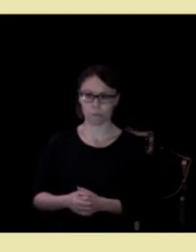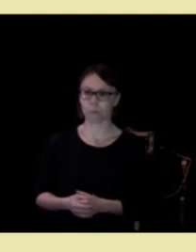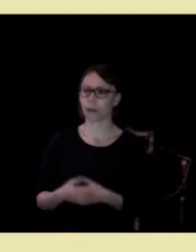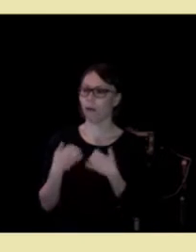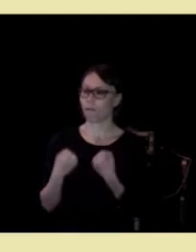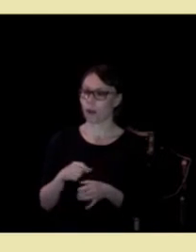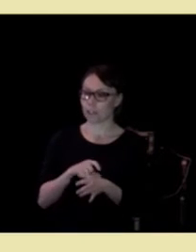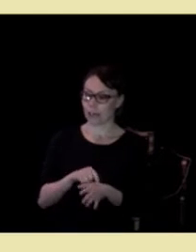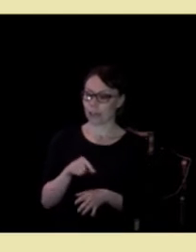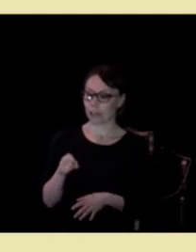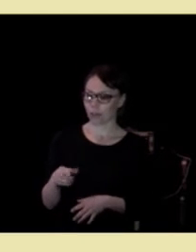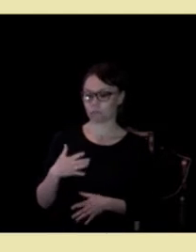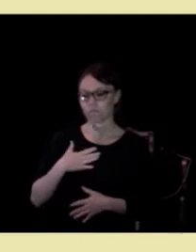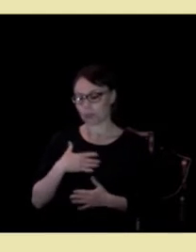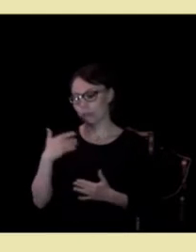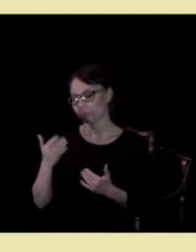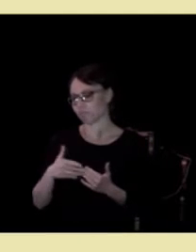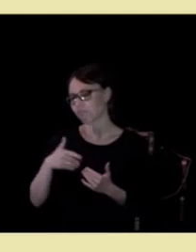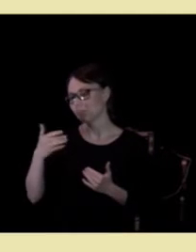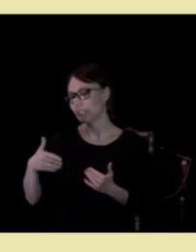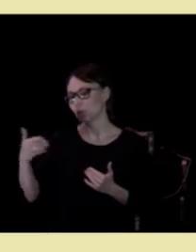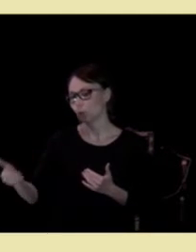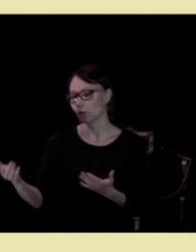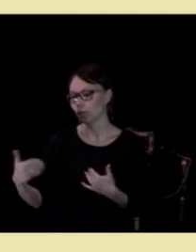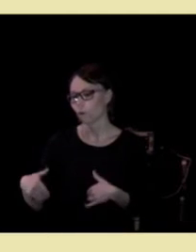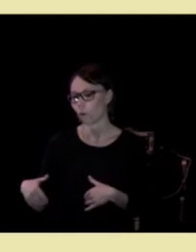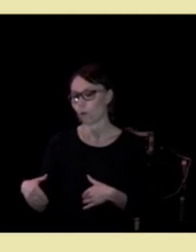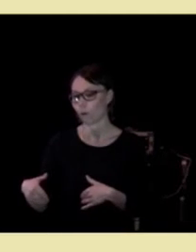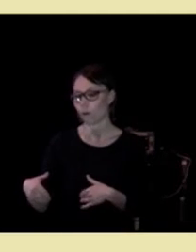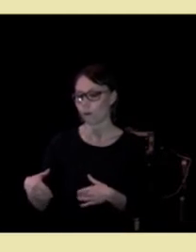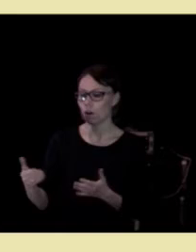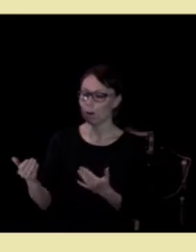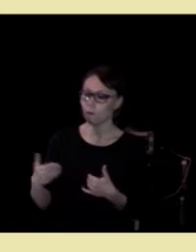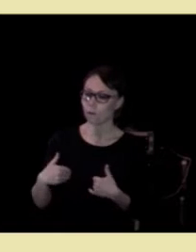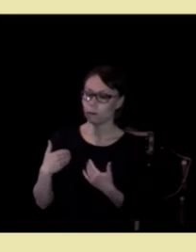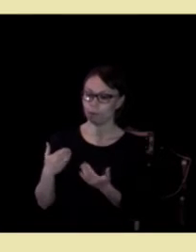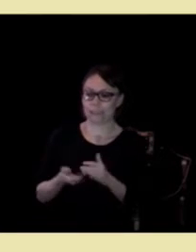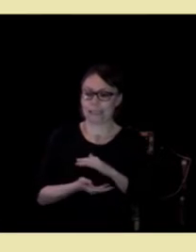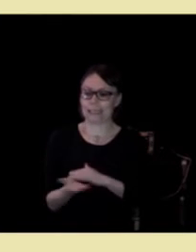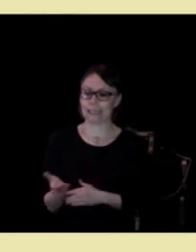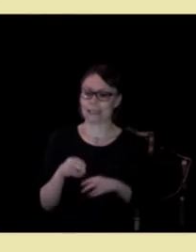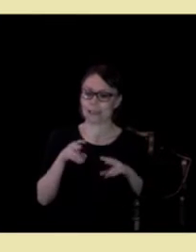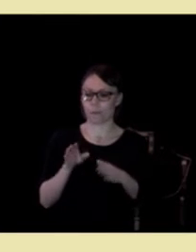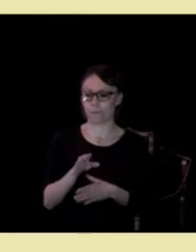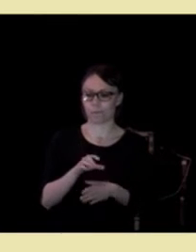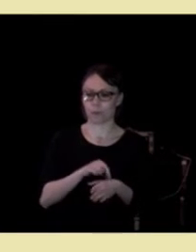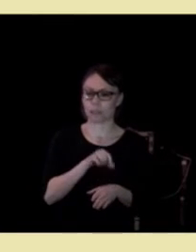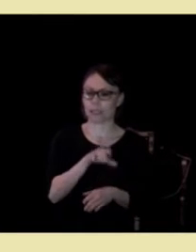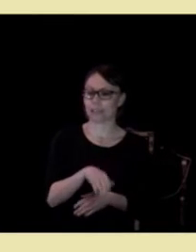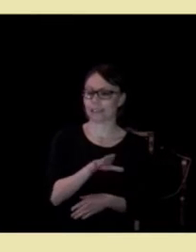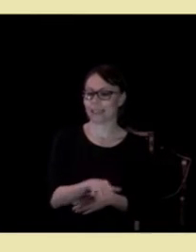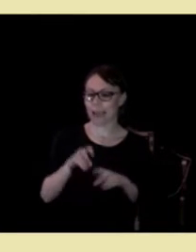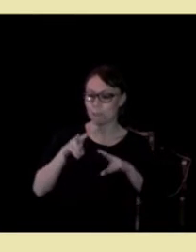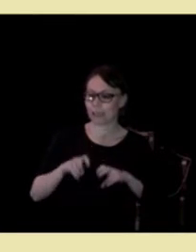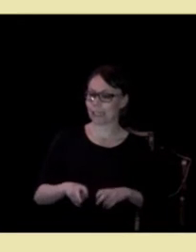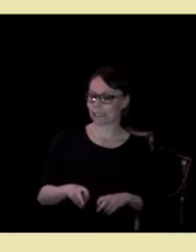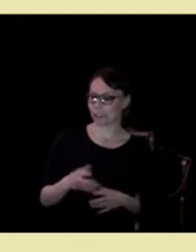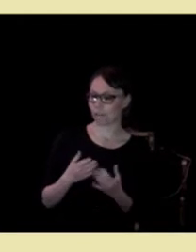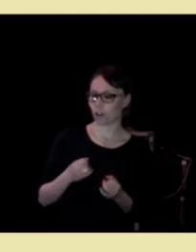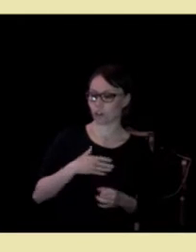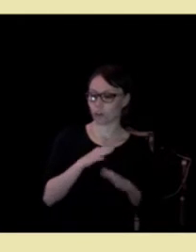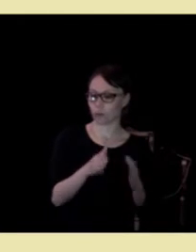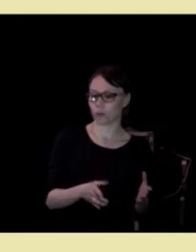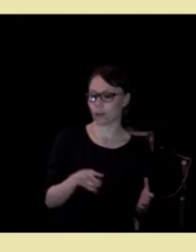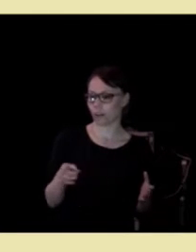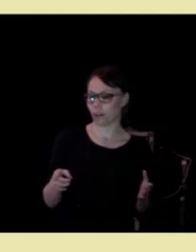Fastlegen vil nok, i testund, få til sin pasientens epikrise fra sykehuset. Men epikrisen sendes derimot